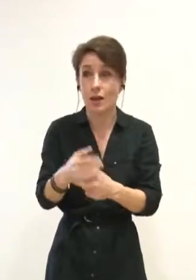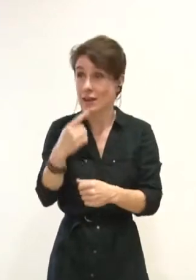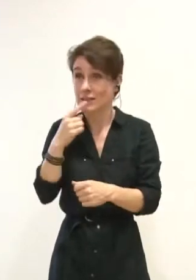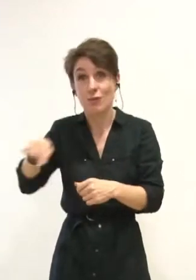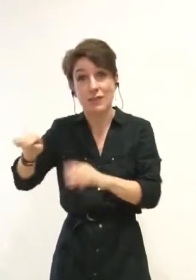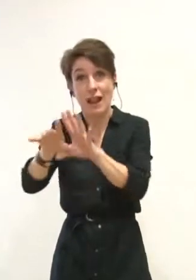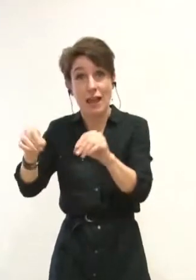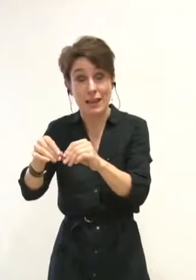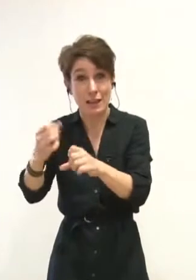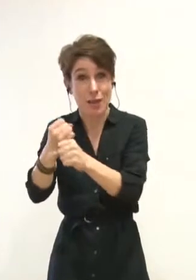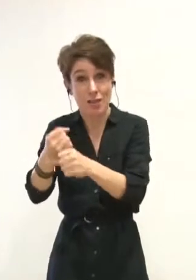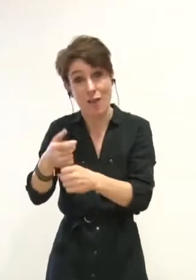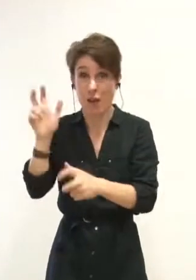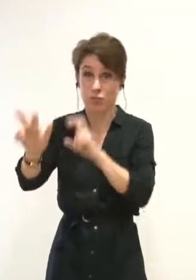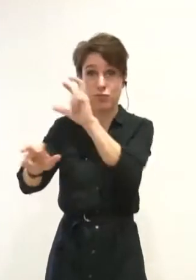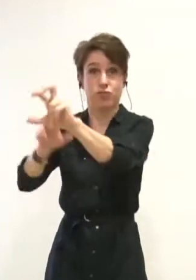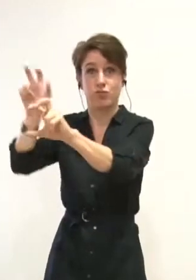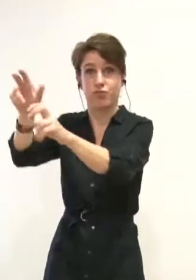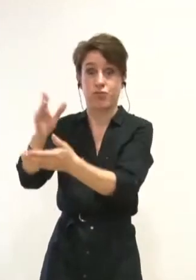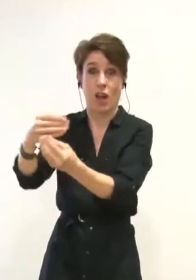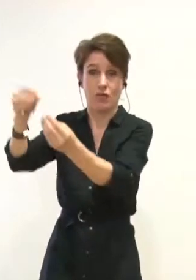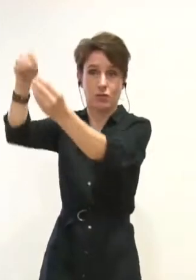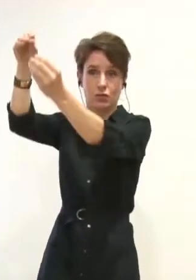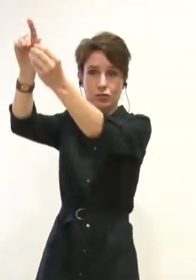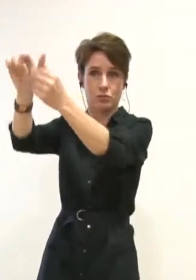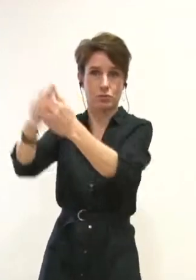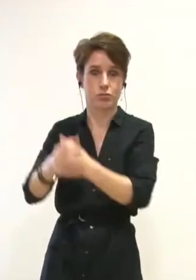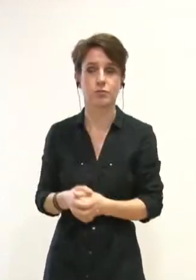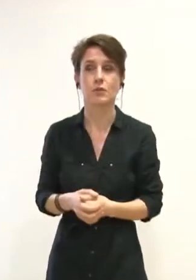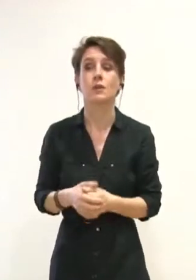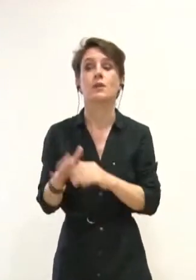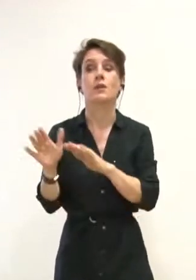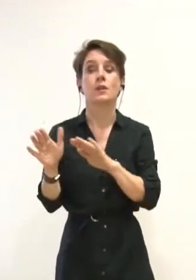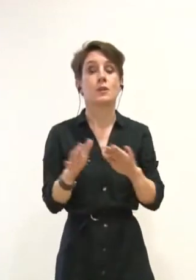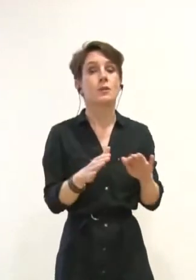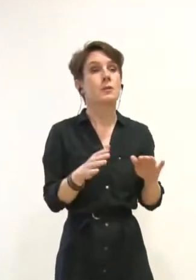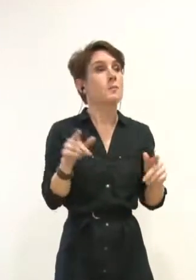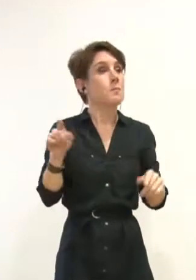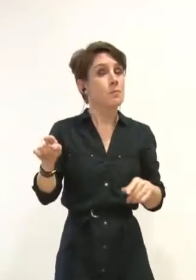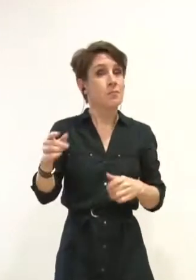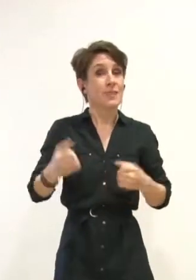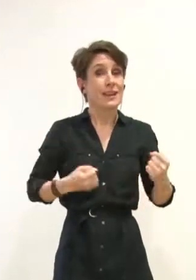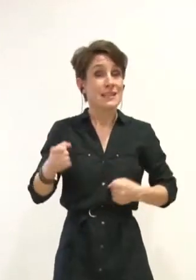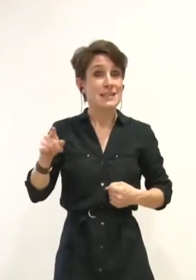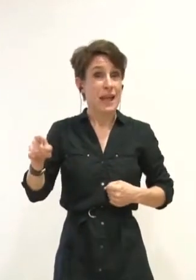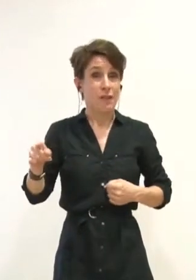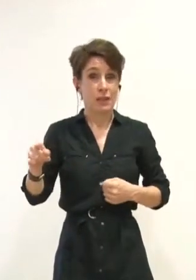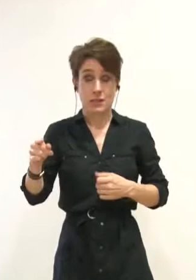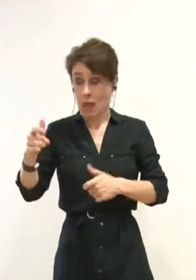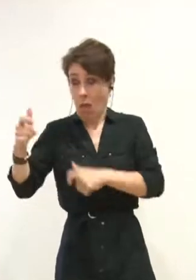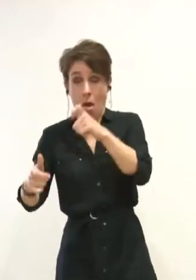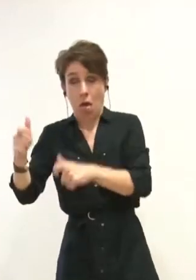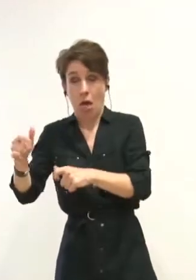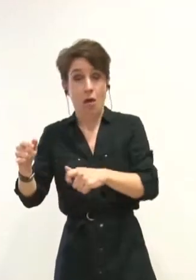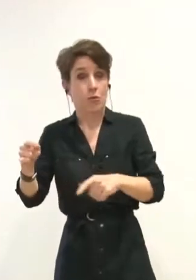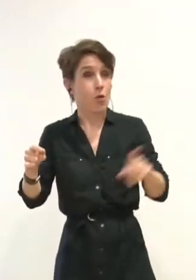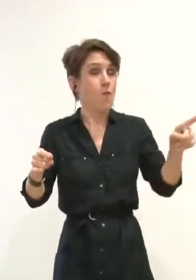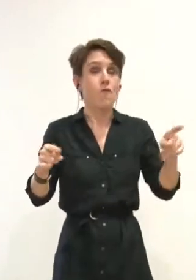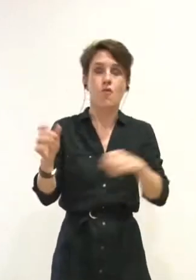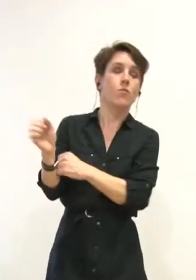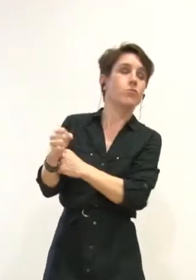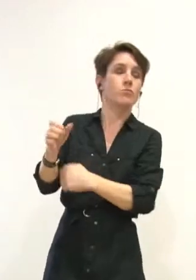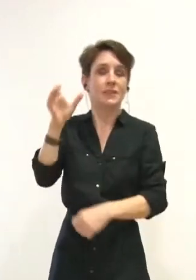borderline. Quand allez-vous enfin prendre en considération les appels à l'aide de ces services sinistrés ? Je rappelle que le